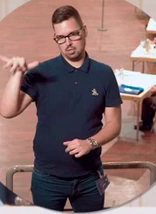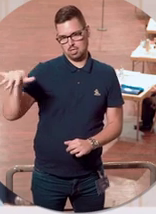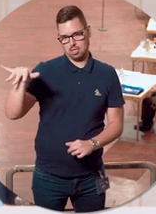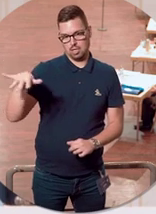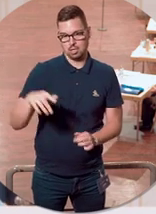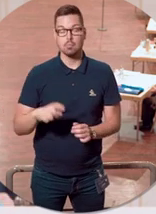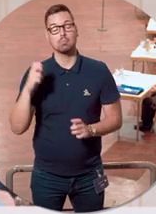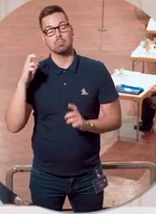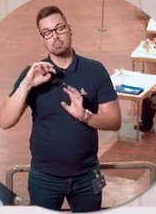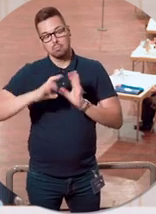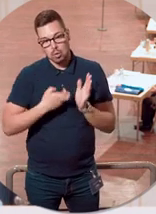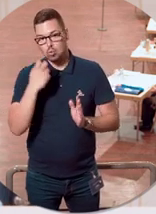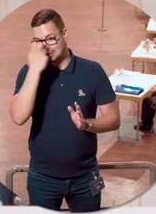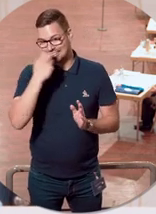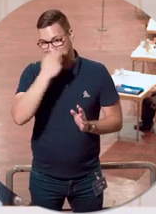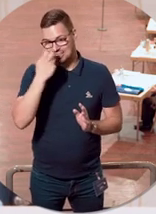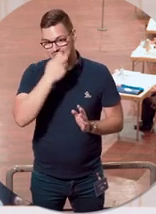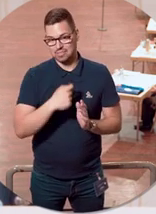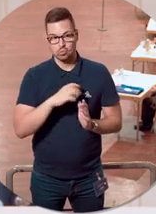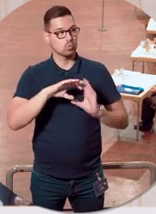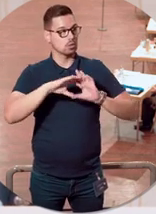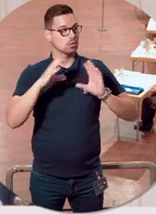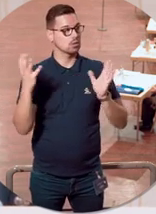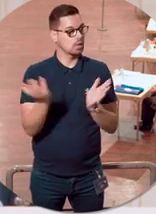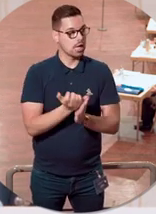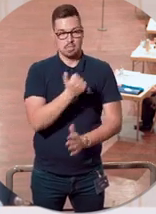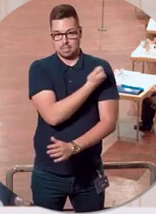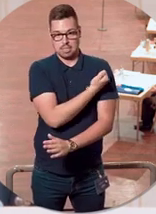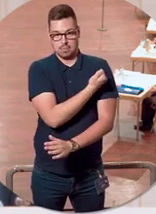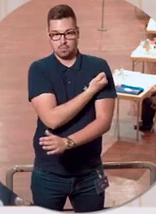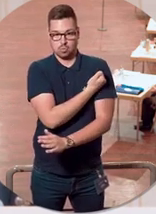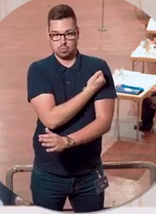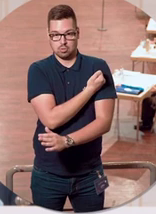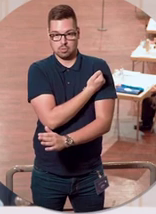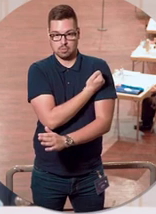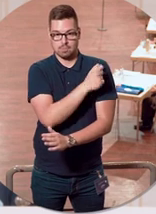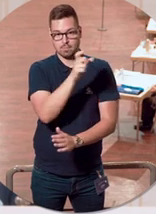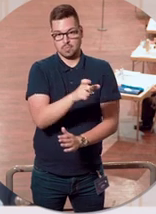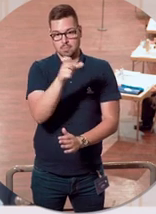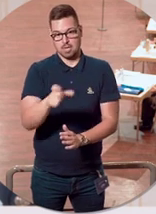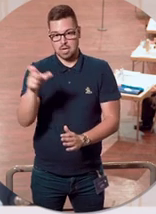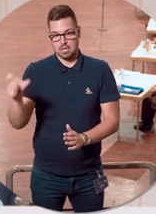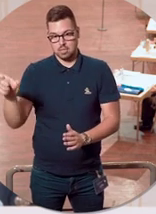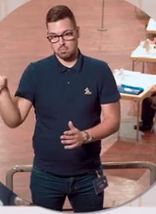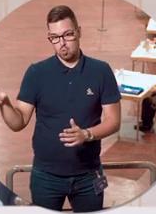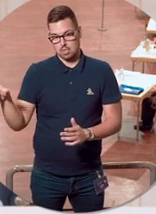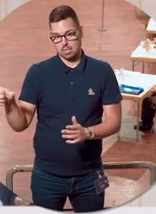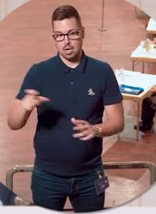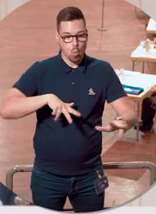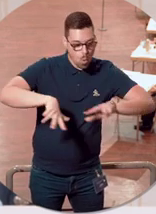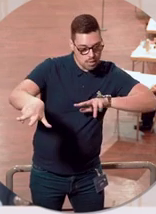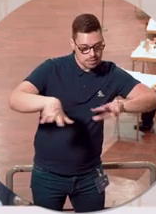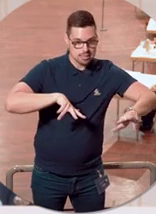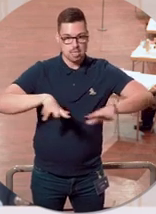bemühen wir uns bei allem in unserer Impfkampagne auch um ein Höchstmaß an BürgerInnenfreundlichkeit bei der Organisation